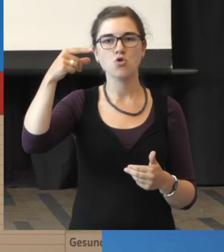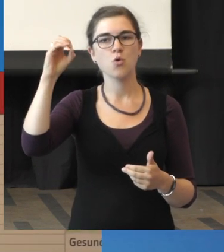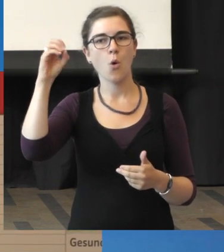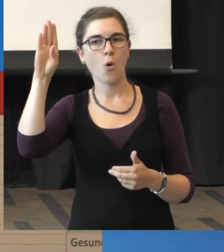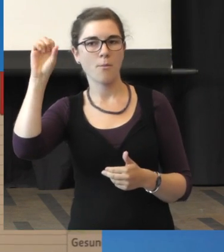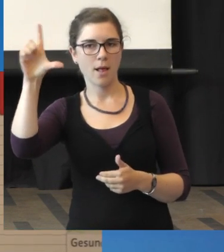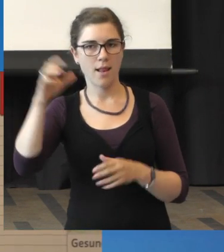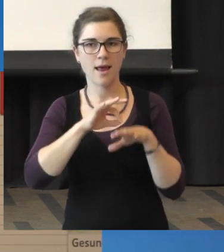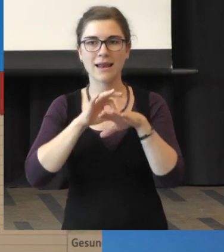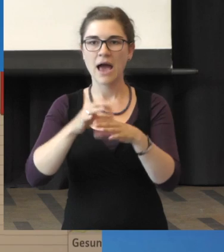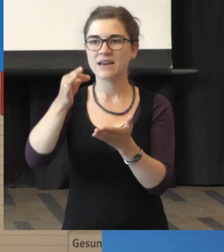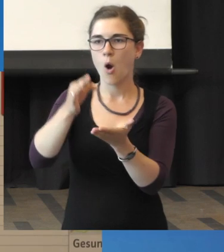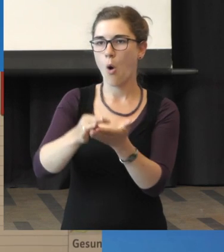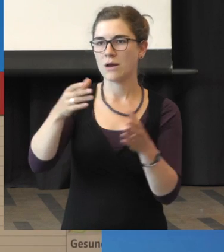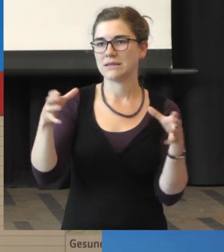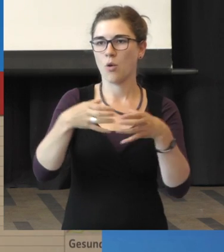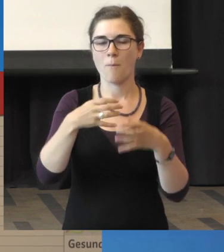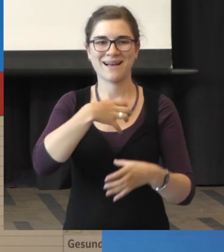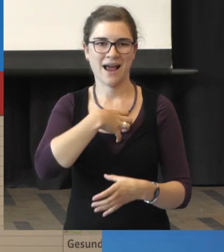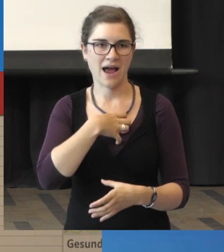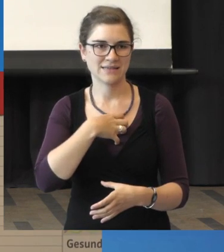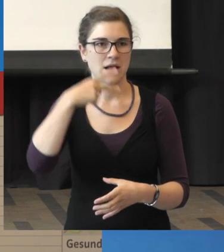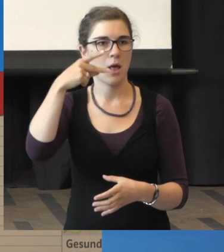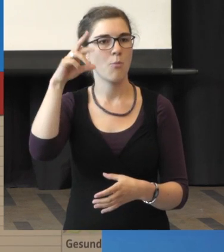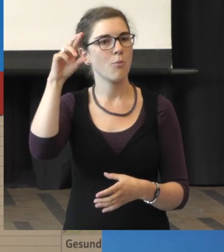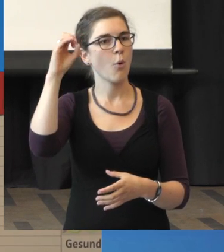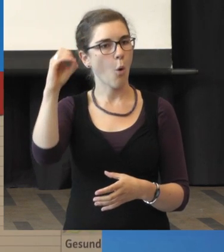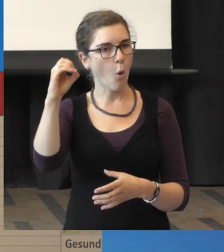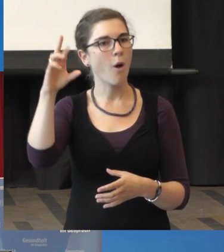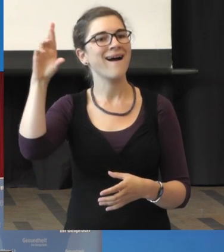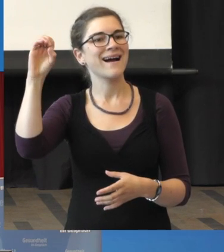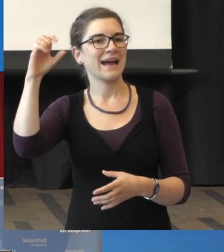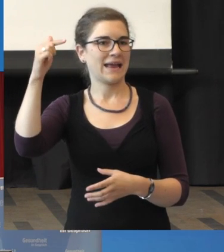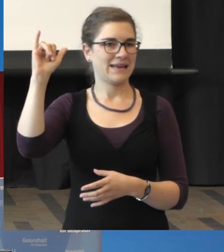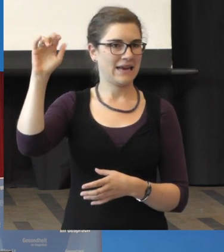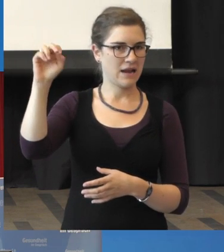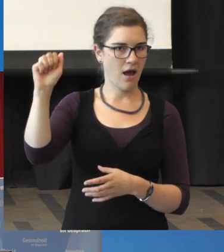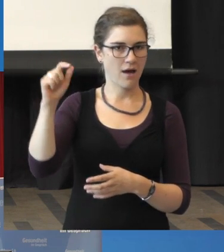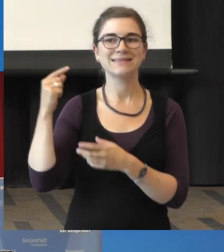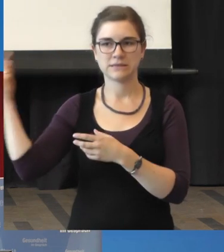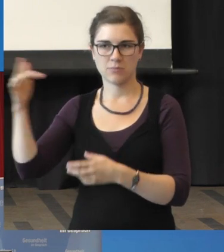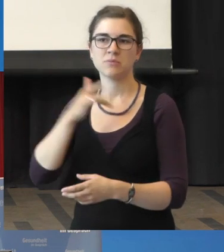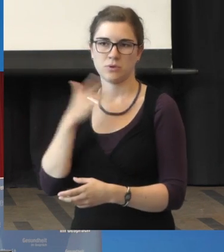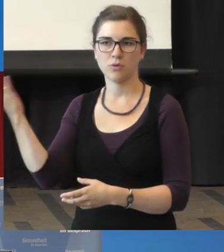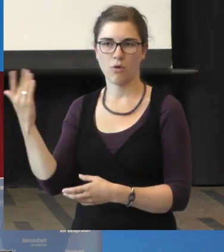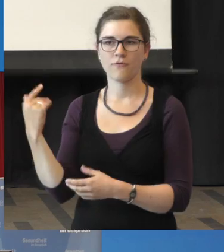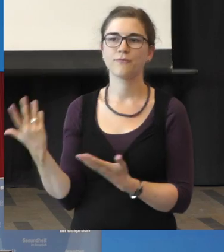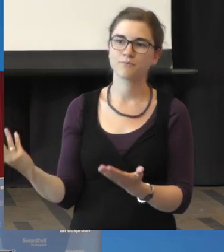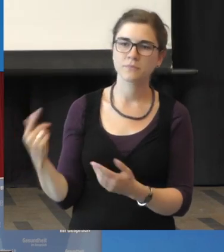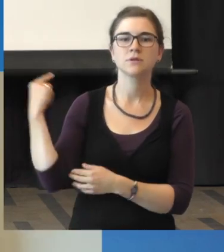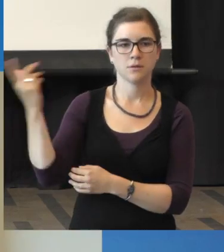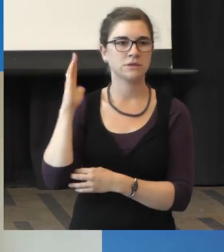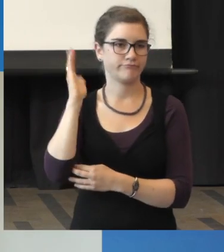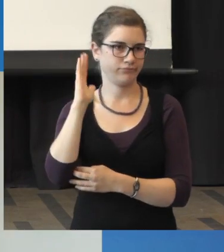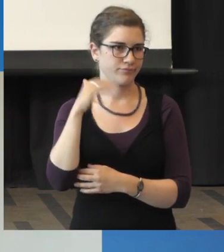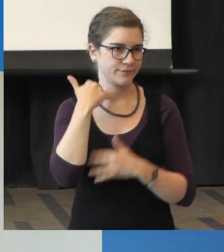Leiter der Ortsgruppe Kassel Pro Retina, also selbst betroffen und kann aus eigener Betroffenheit